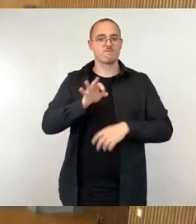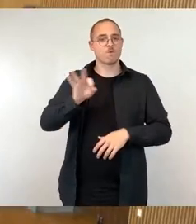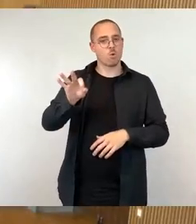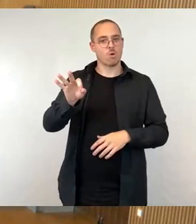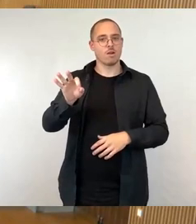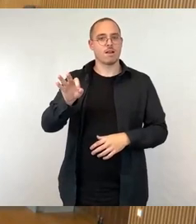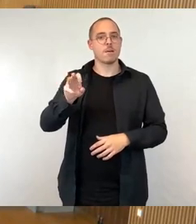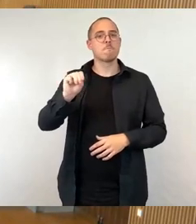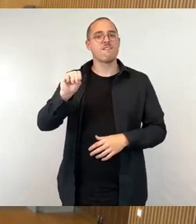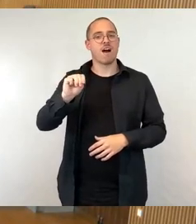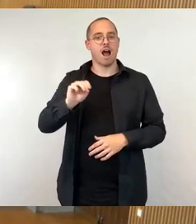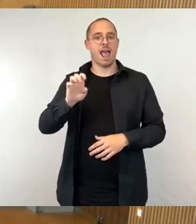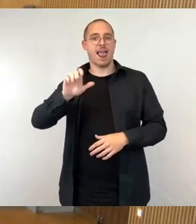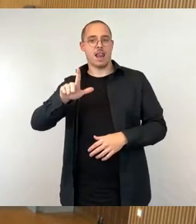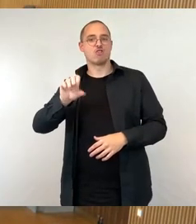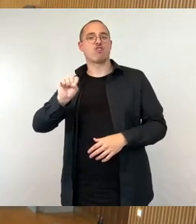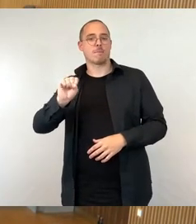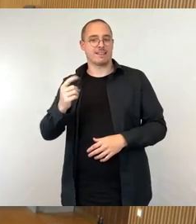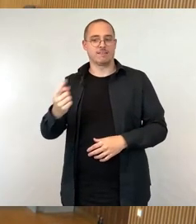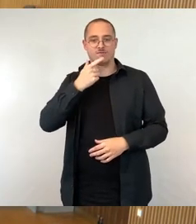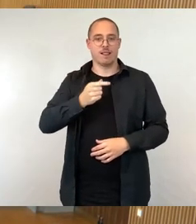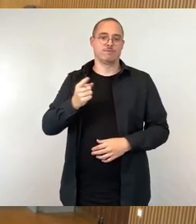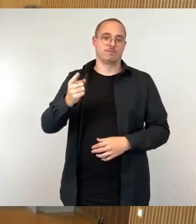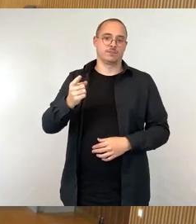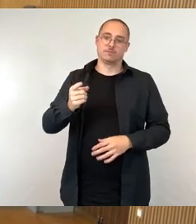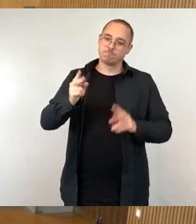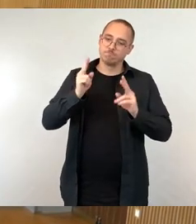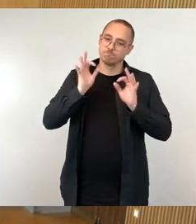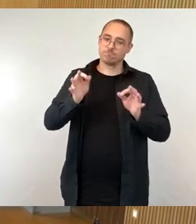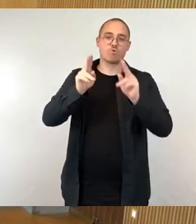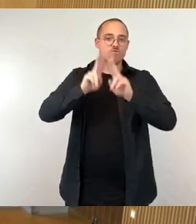Soweit die Fragestellung und die Beantwortung übernimmt Frau Kleppich.